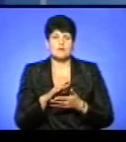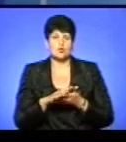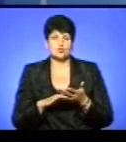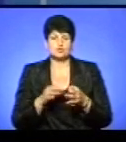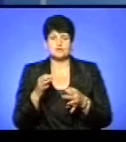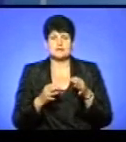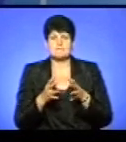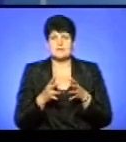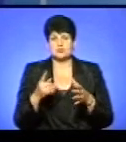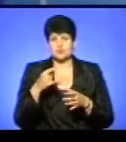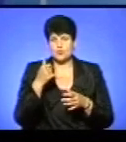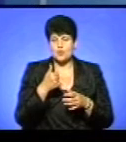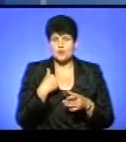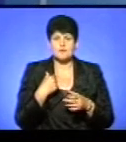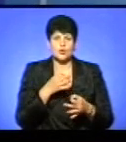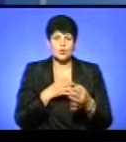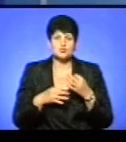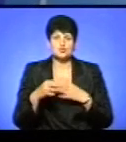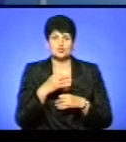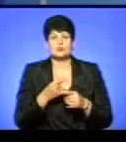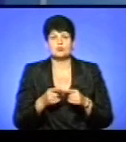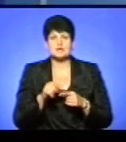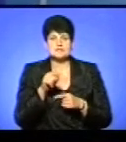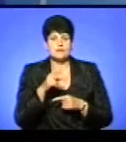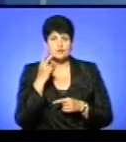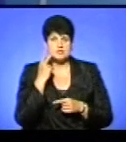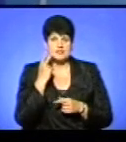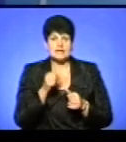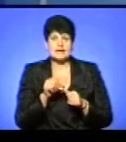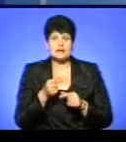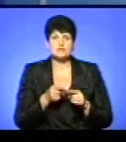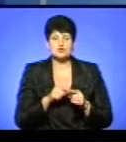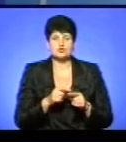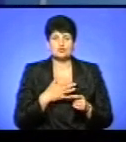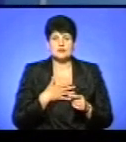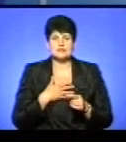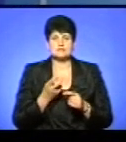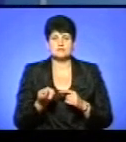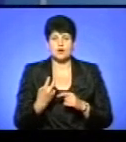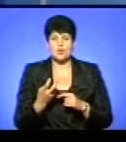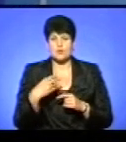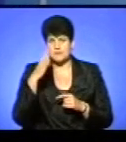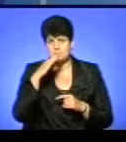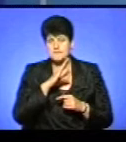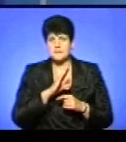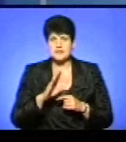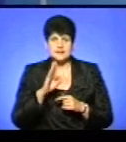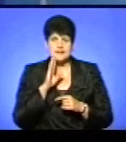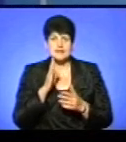тобто вже більше року, і ми консультуємося про це постійно. Крім цього, до нас звертаються батьки, які